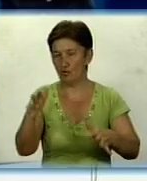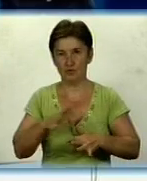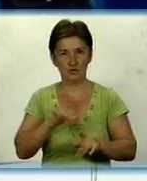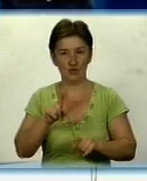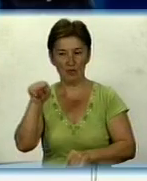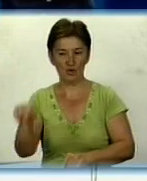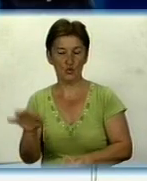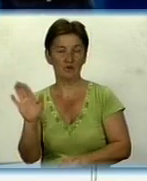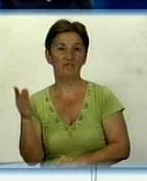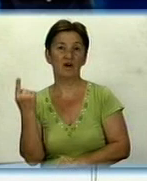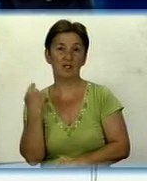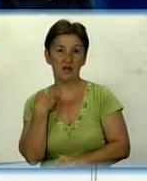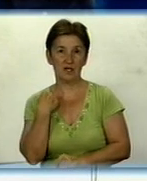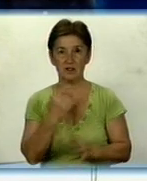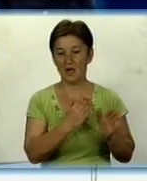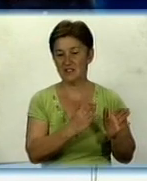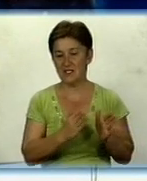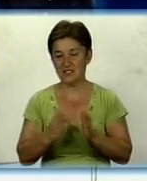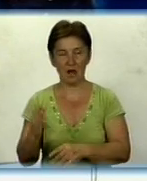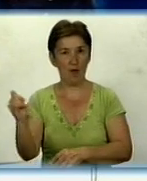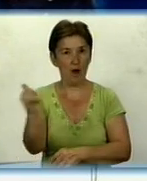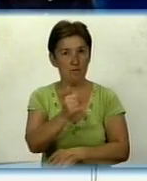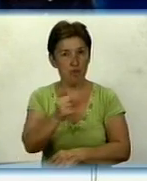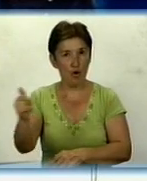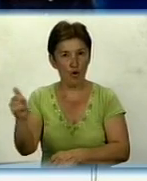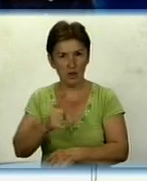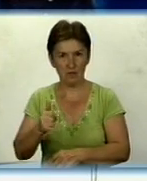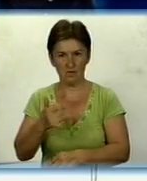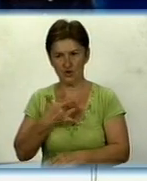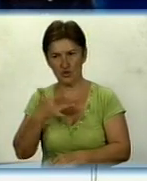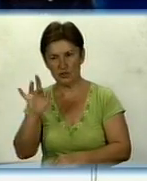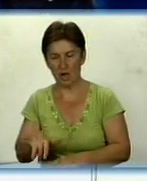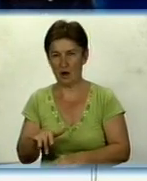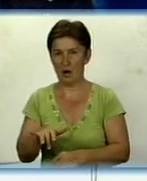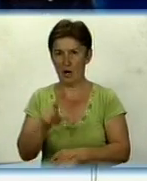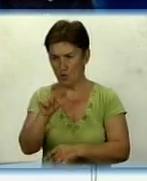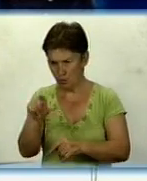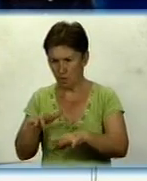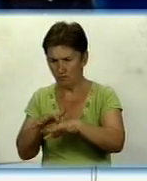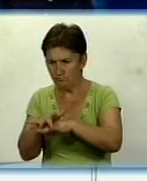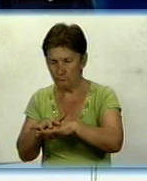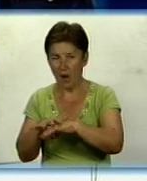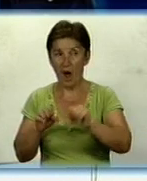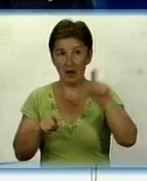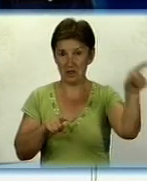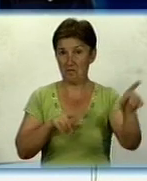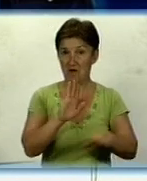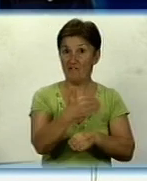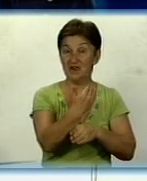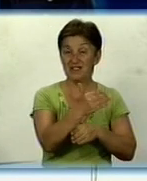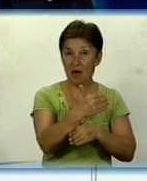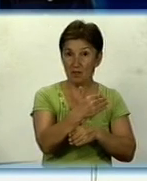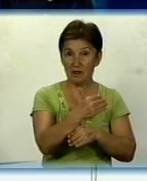Кіровограді, наприклад, система поливу була достатньо жорстка і люди ми нараховували, а в Знамінці, за